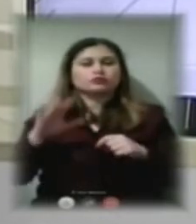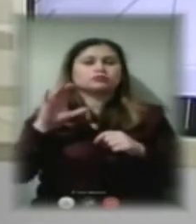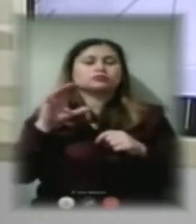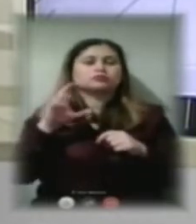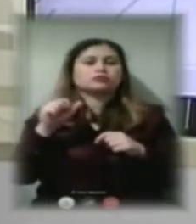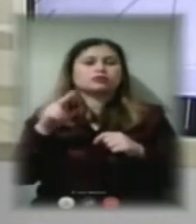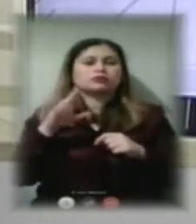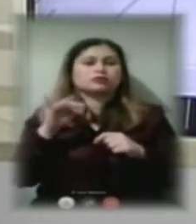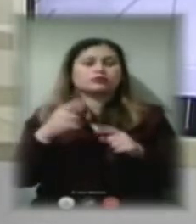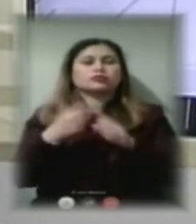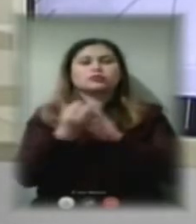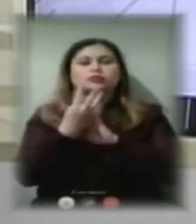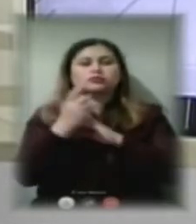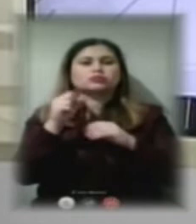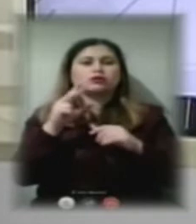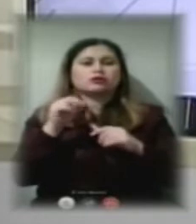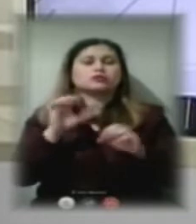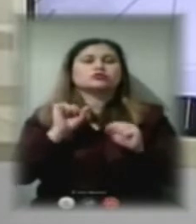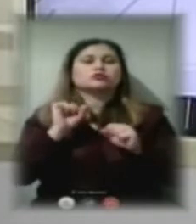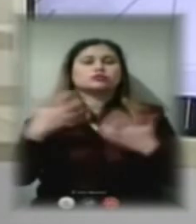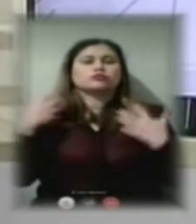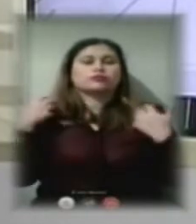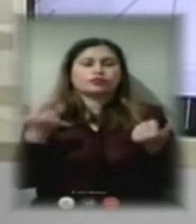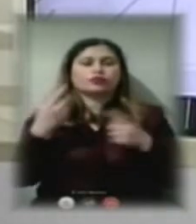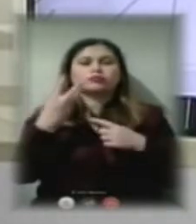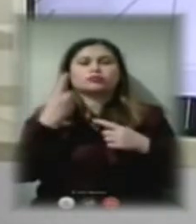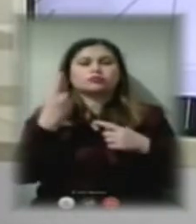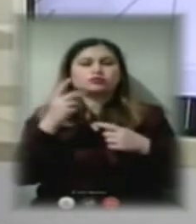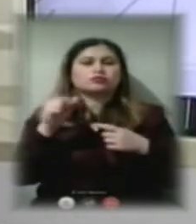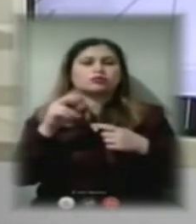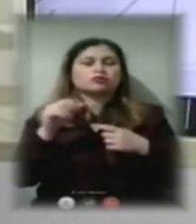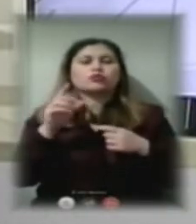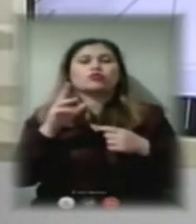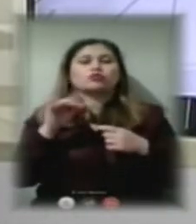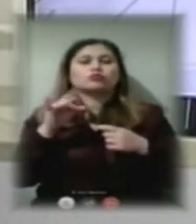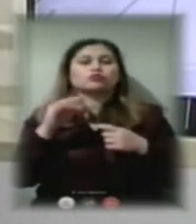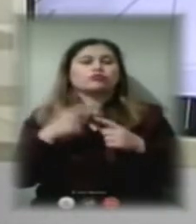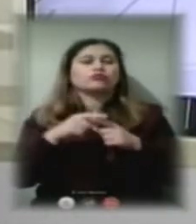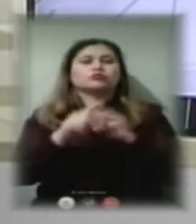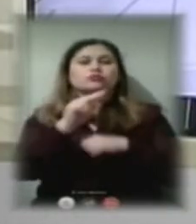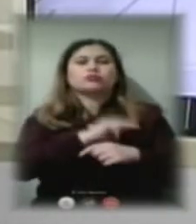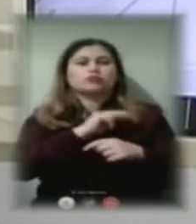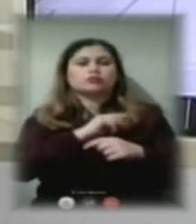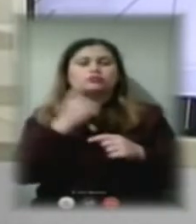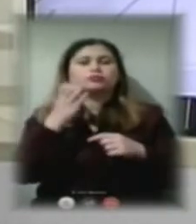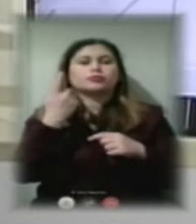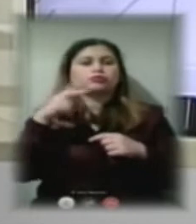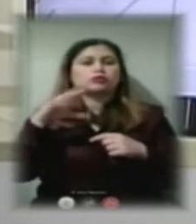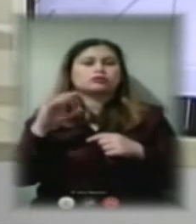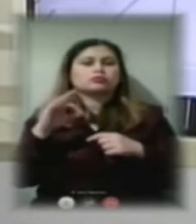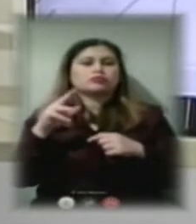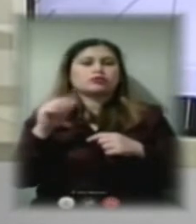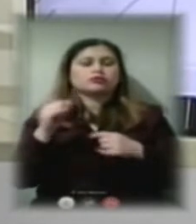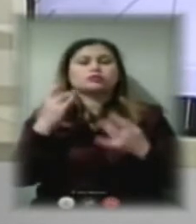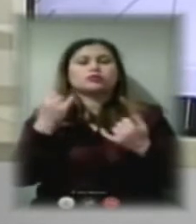закладів охорони здоров'я, 31 заклад культури. Вони почали працювати з 1 листопада. Станом на